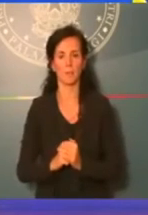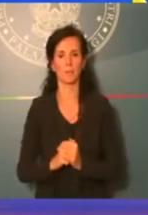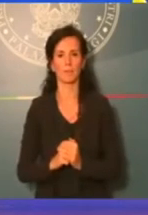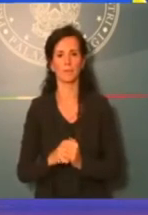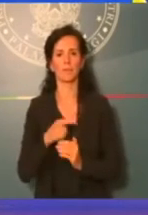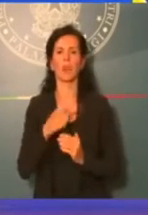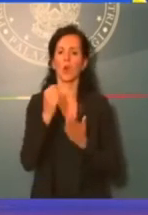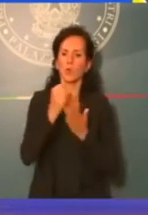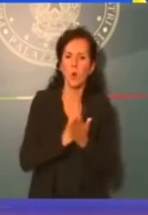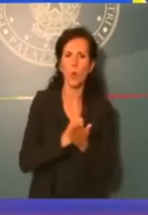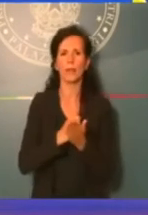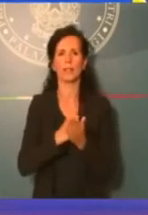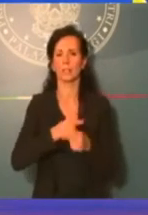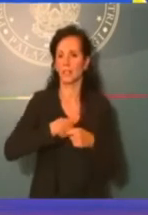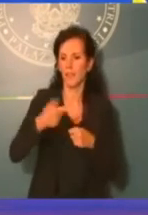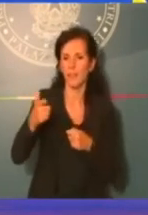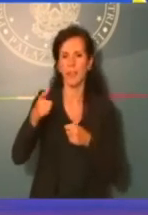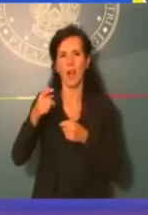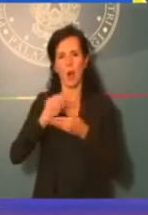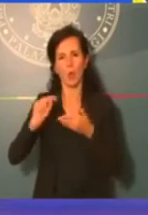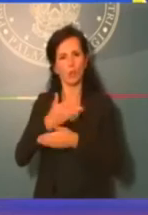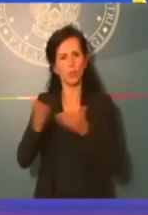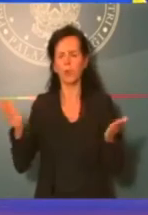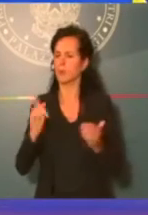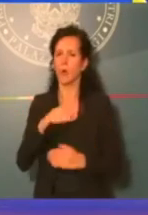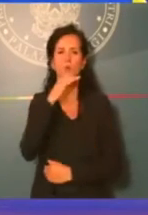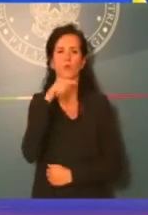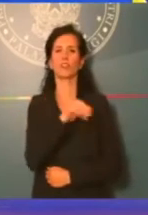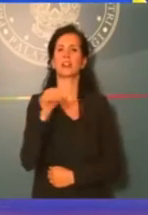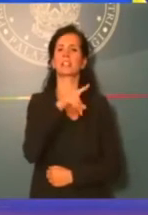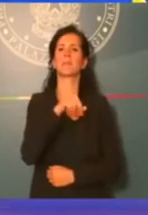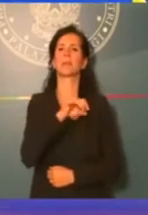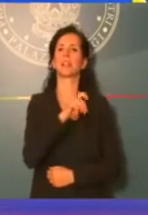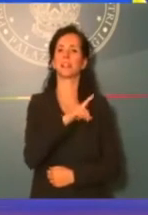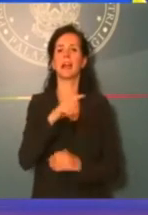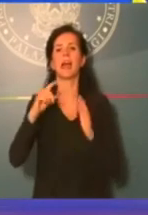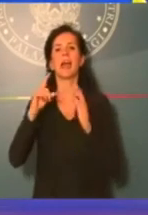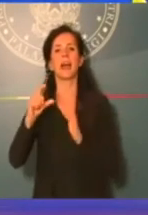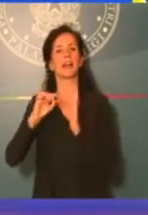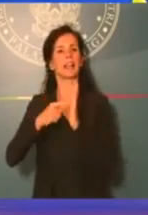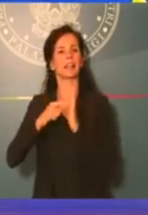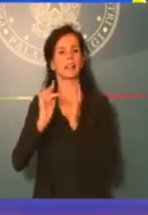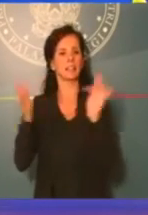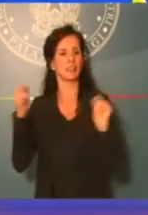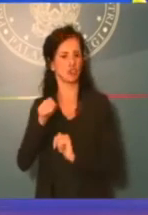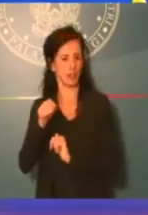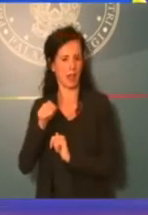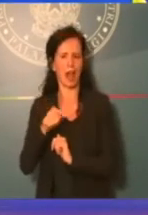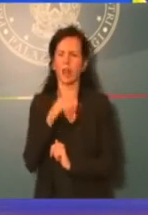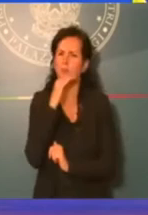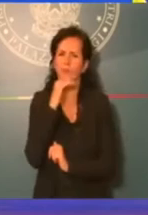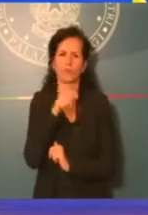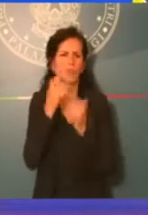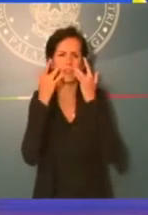documenti di identità agli uffici pubblici. Bastano lo speed e la carta di identità digitale. Sarà tutto più semplice. Sembrerà un po'